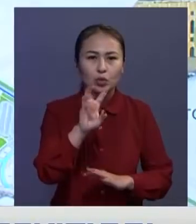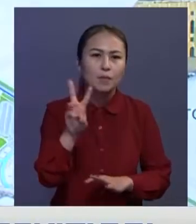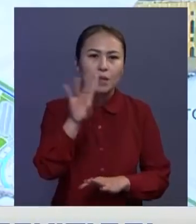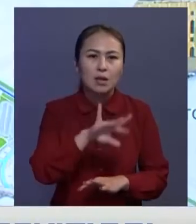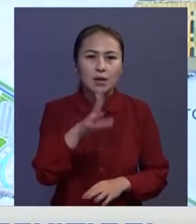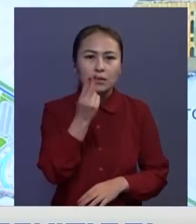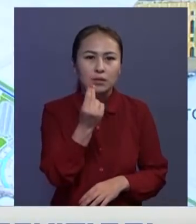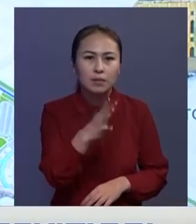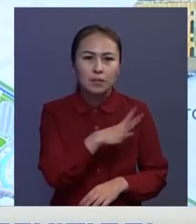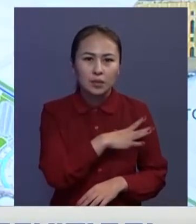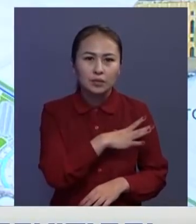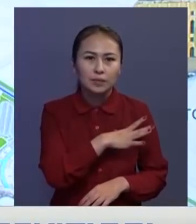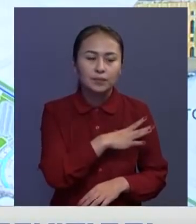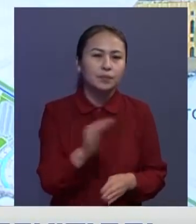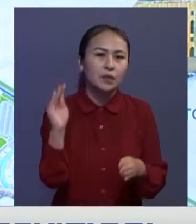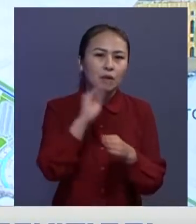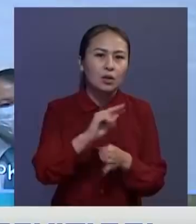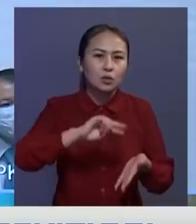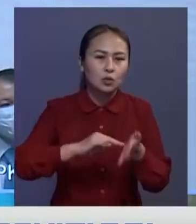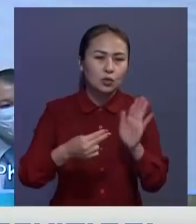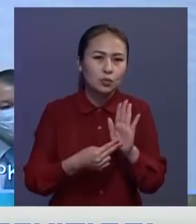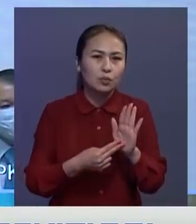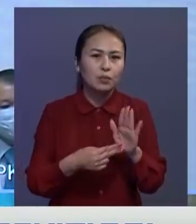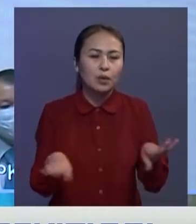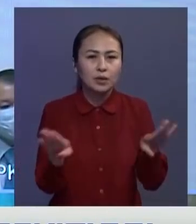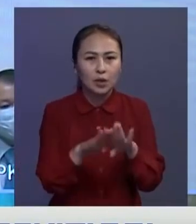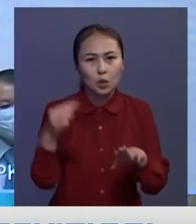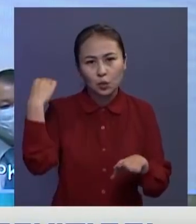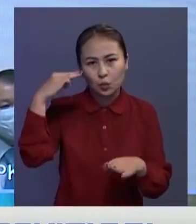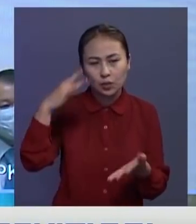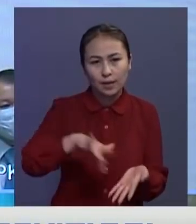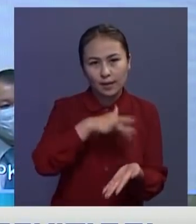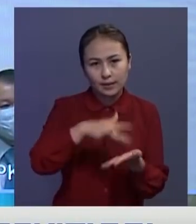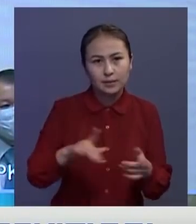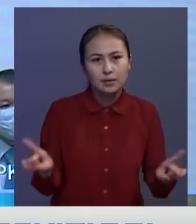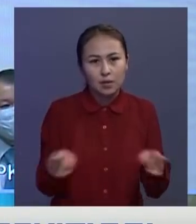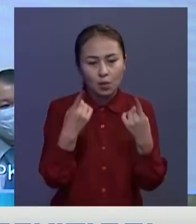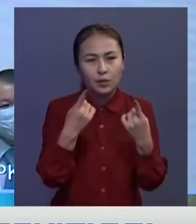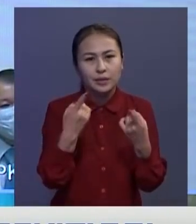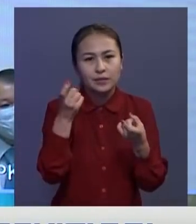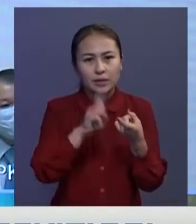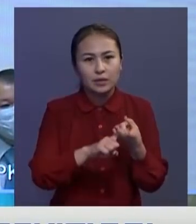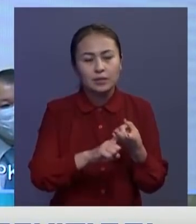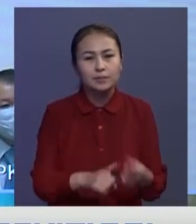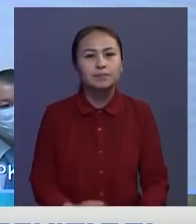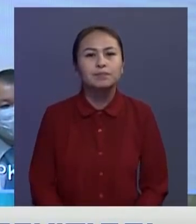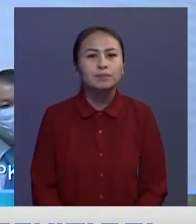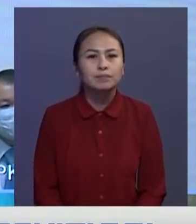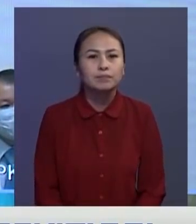тенгені құрады. Жоспарды қабылдау Түркесан қаласын алдағы вақытта дамуыннақ бағытын белгілейді.